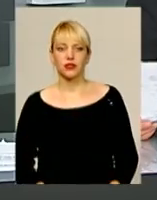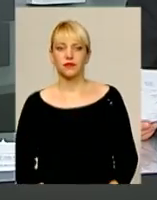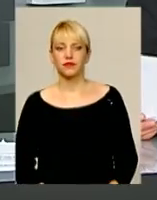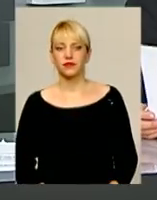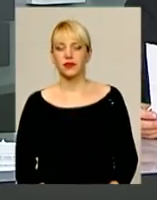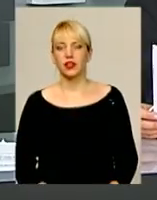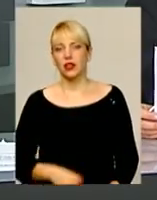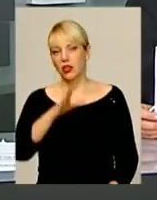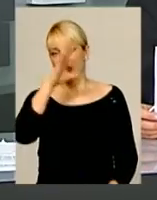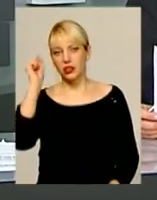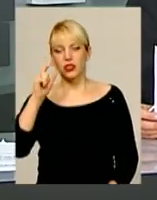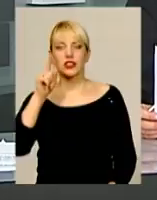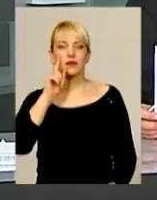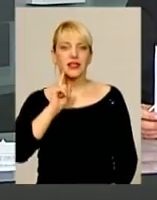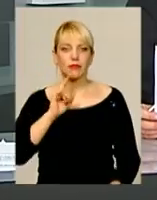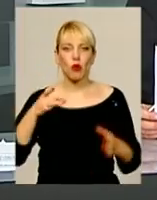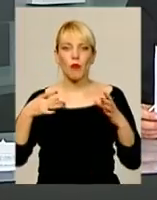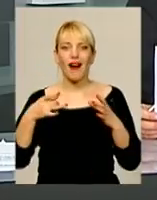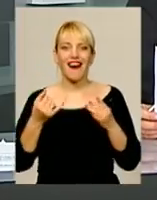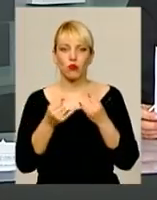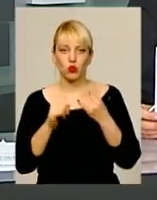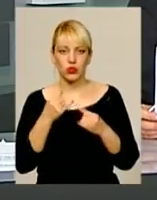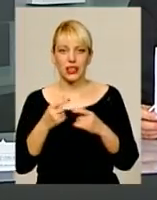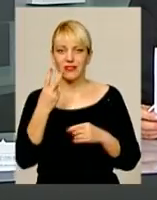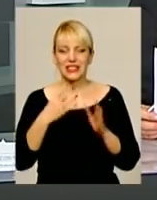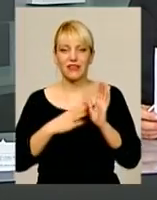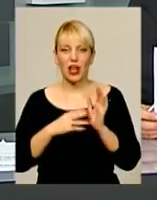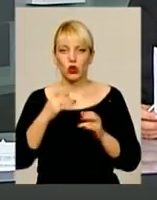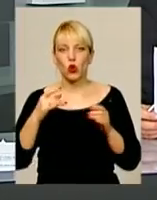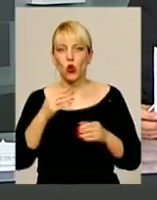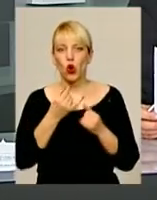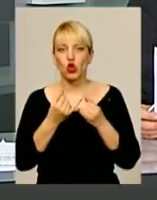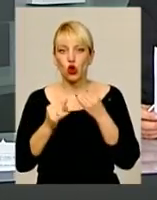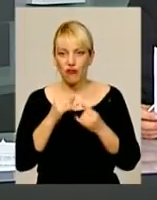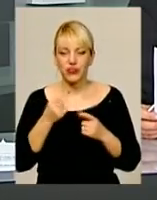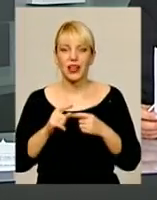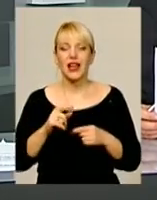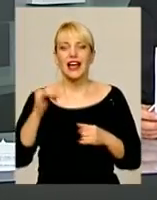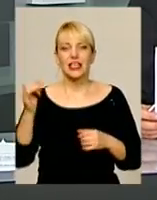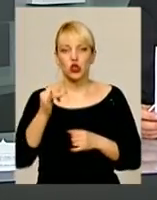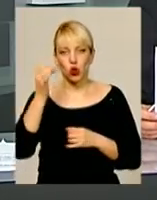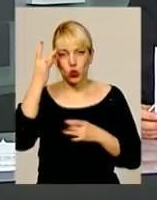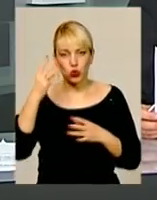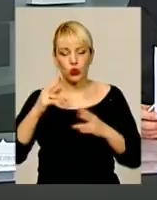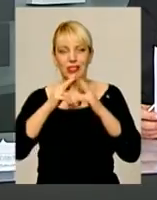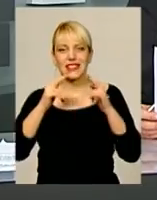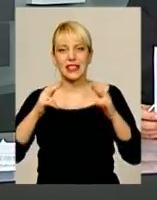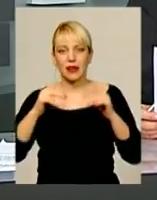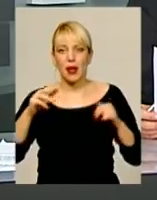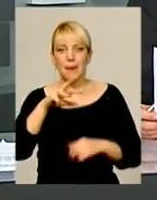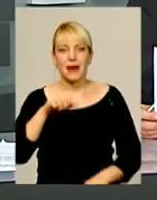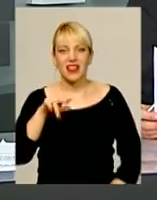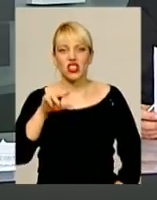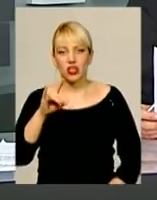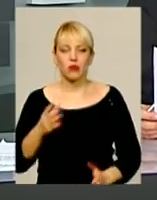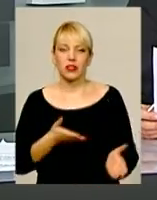Ніч із присмаком гарбуза. 29 жовтня Державний історико-культурний заповідник Межибіж запрошує на таємничий фест